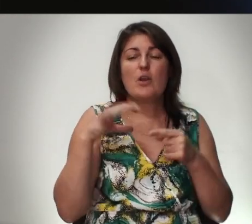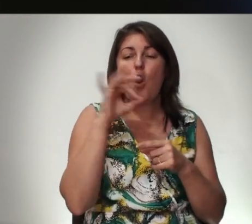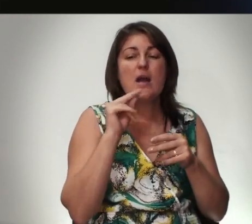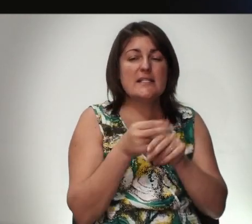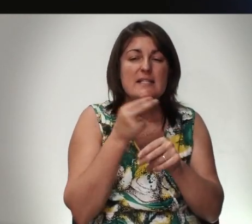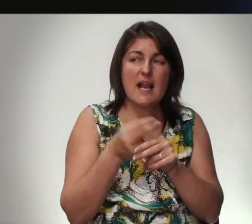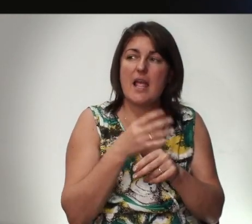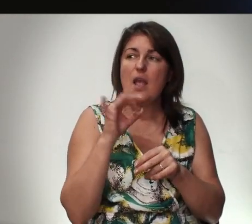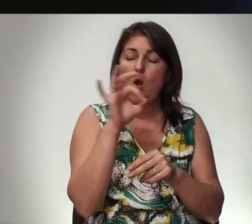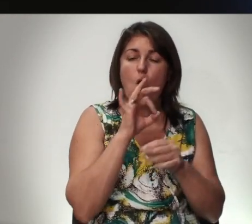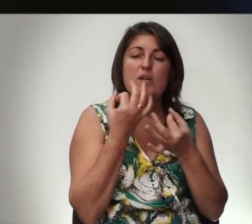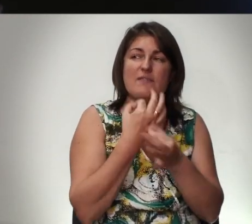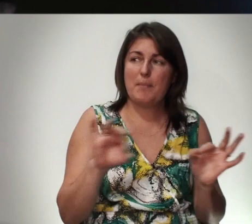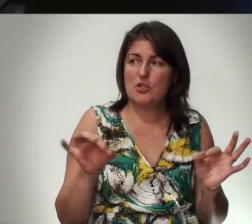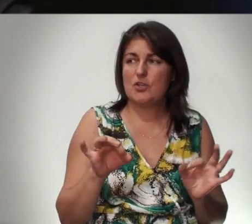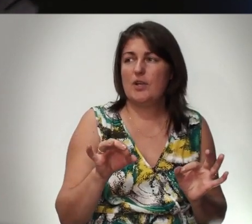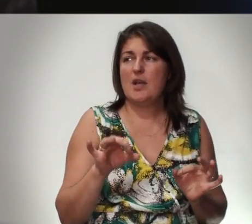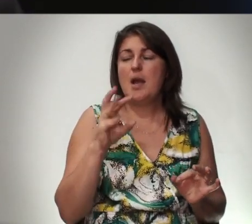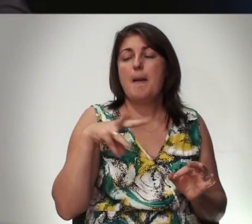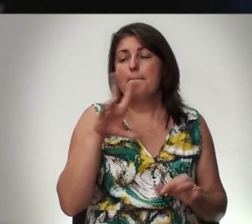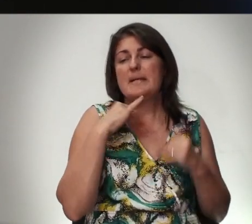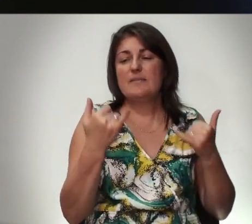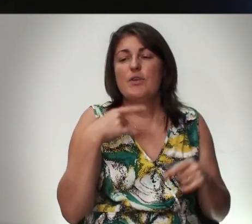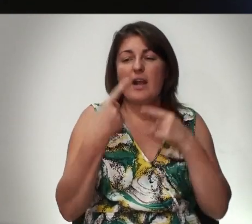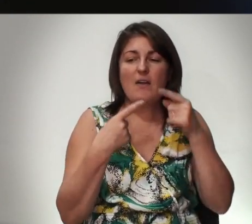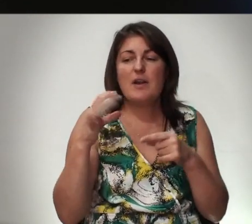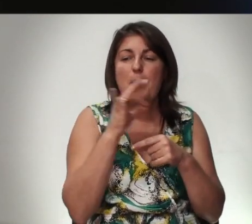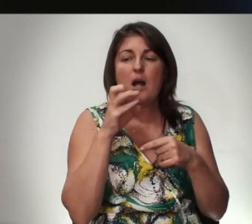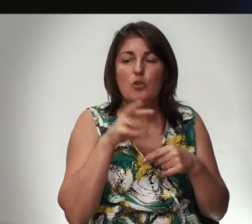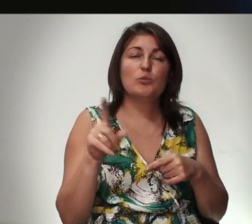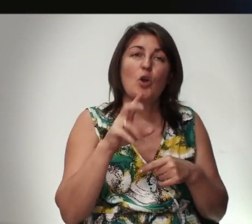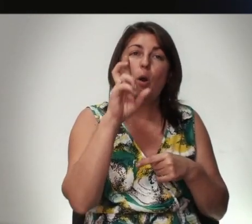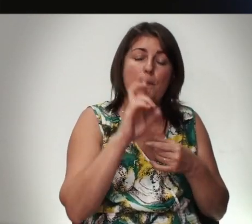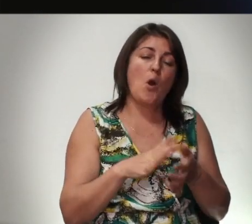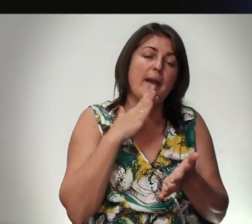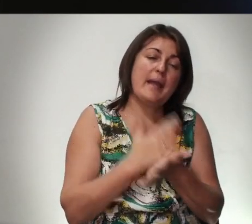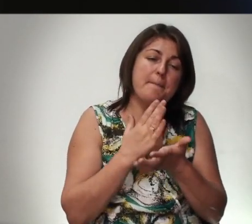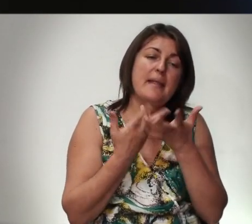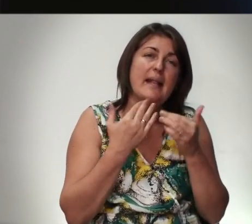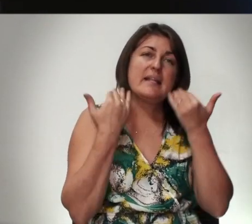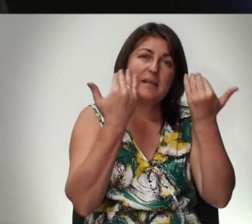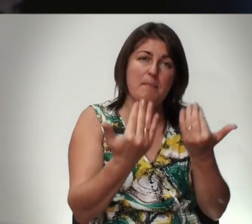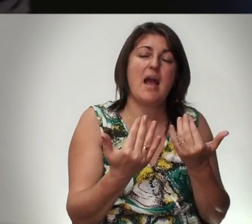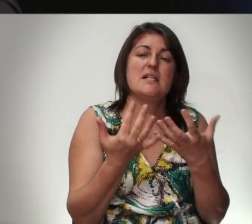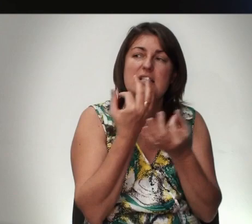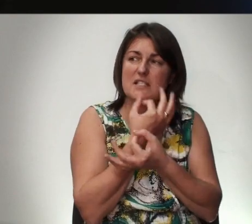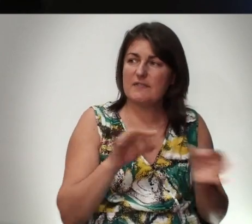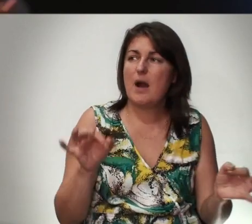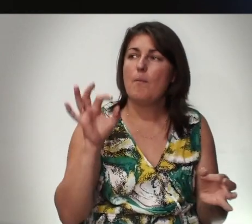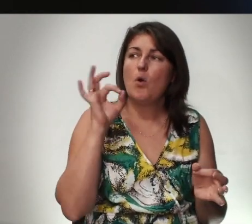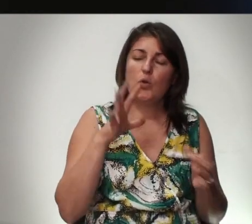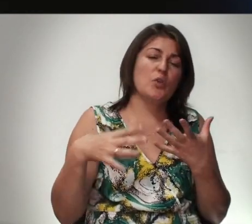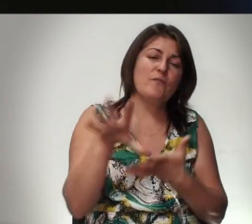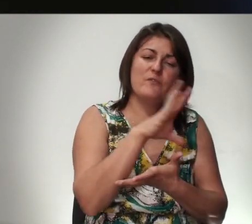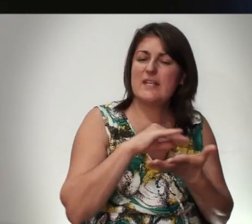исцелении И освобождении Мы сегодня Говорим о том Что Бог Имеет для тебя Свободу От всех